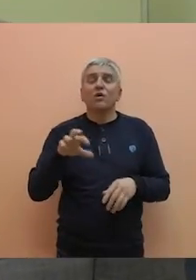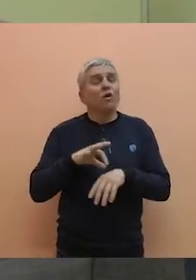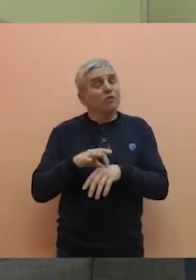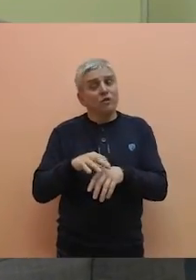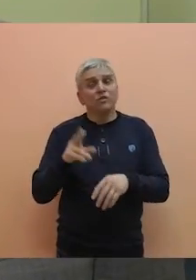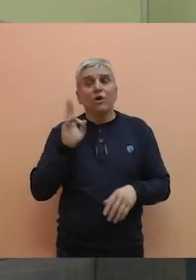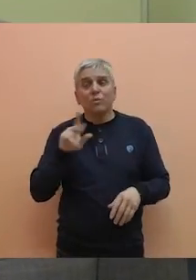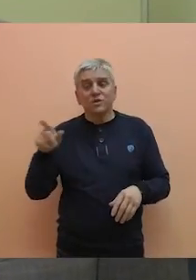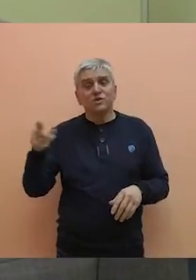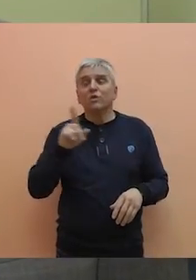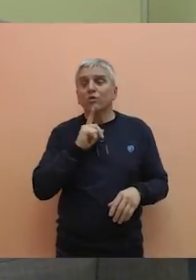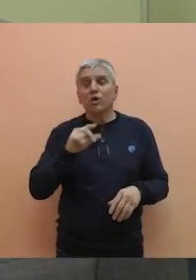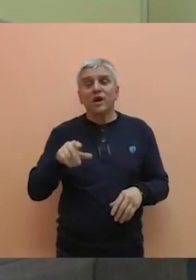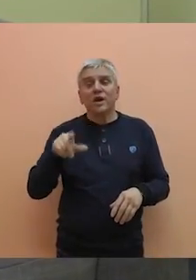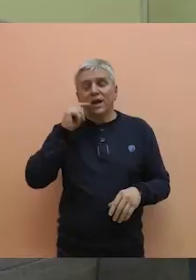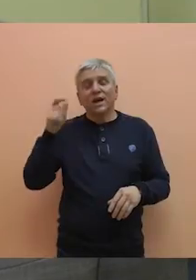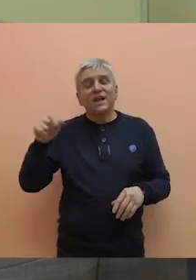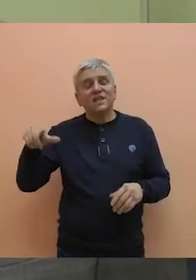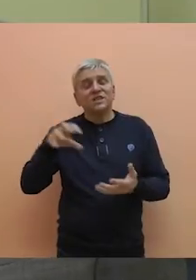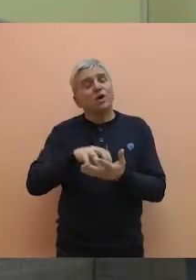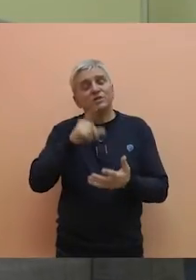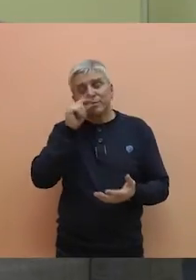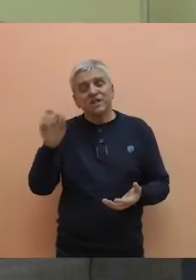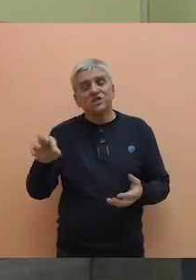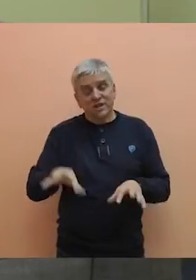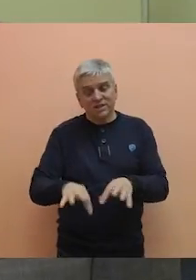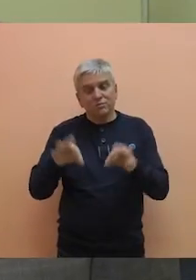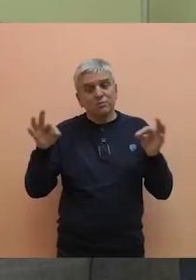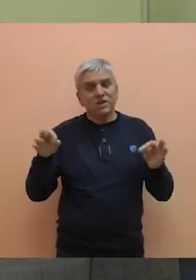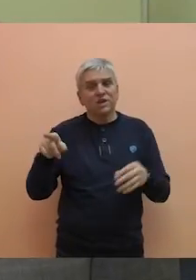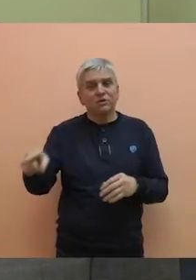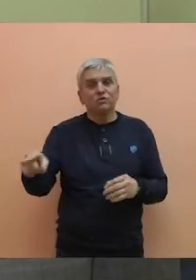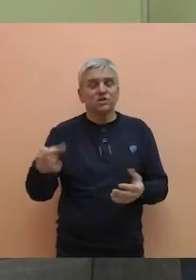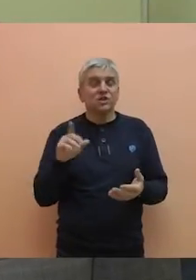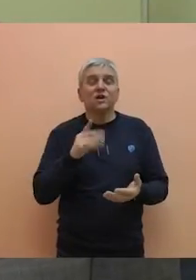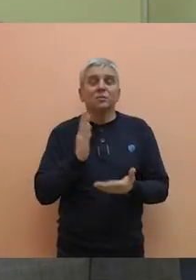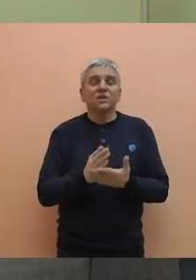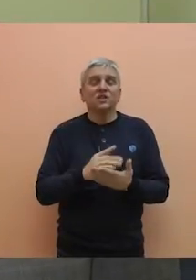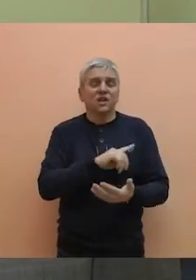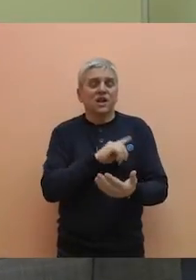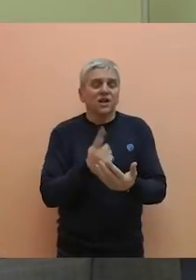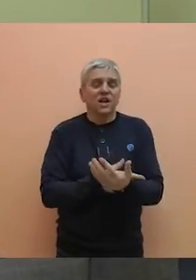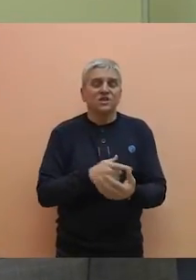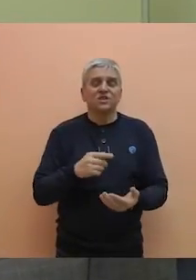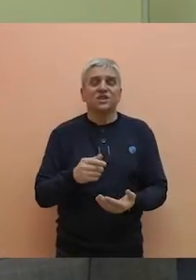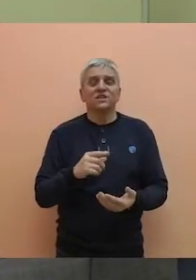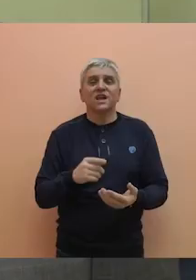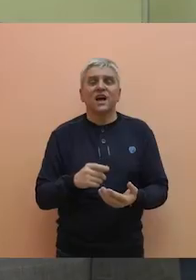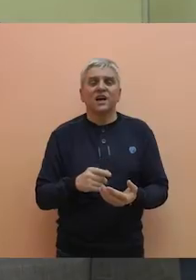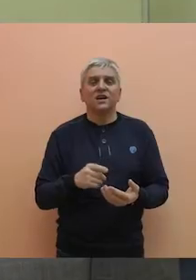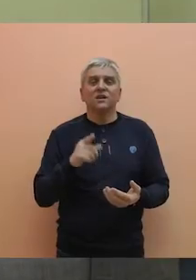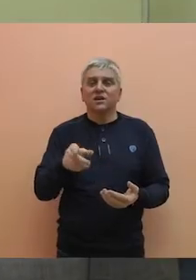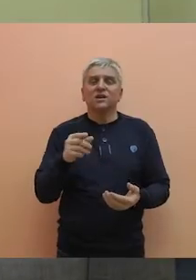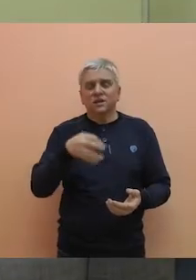ovde ljudi koje građani biraju na neposrednim izborima i to je ono sa čime mi idemo i to će biti naša glavna snaga i naša okosnica.